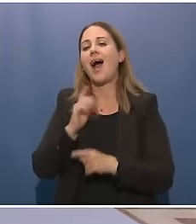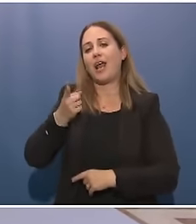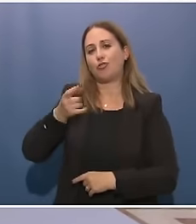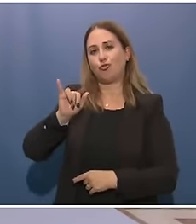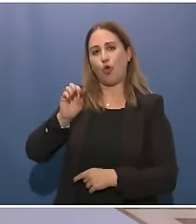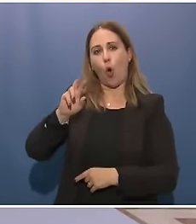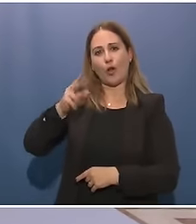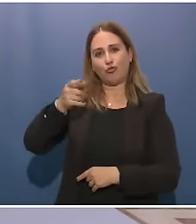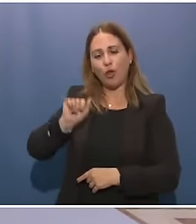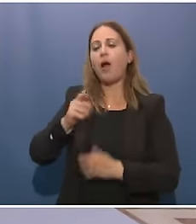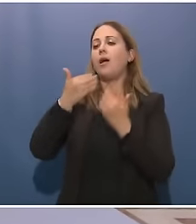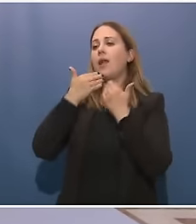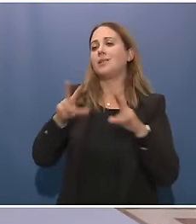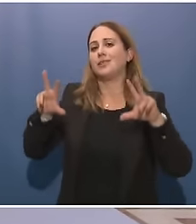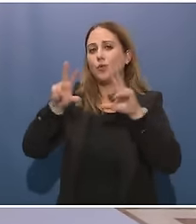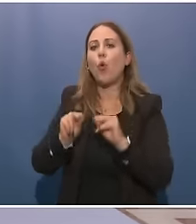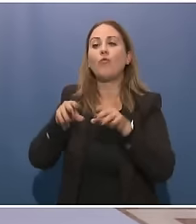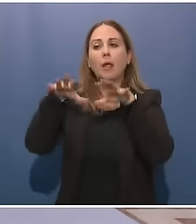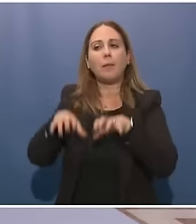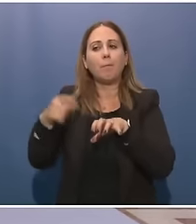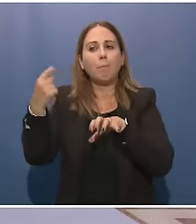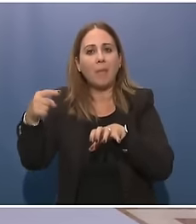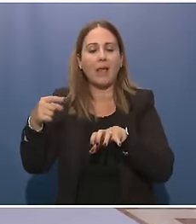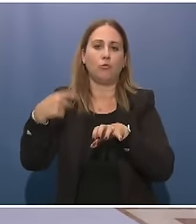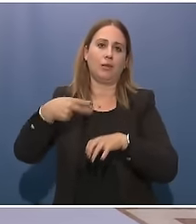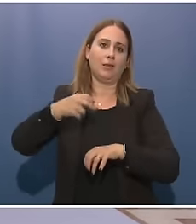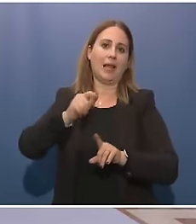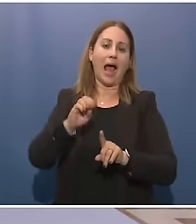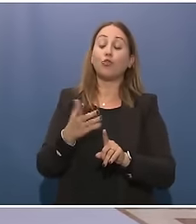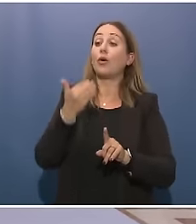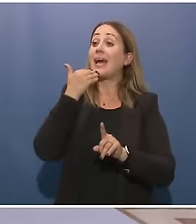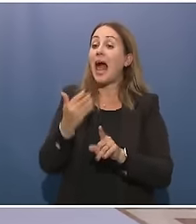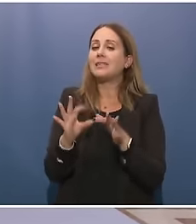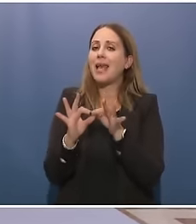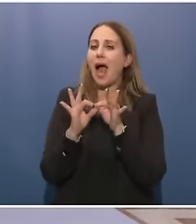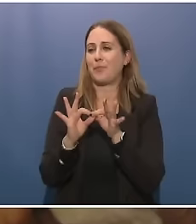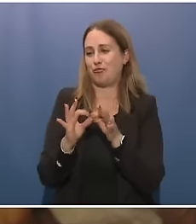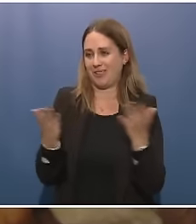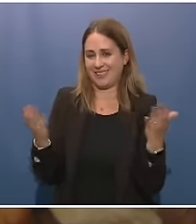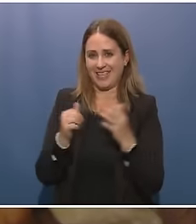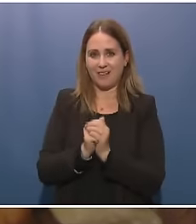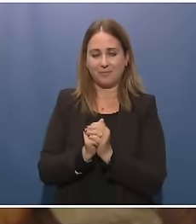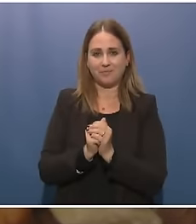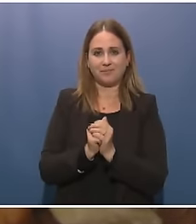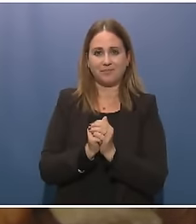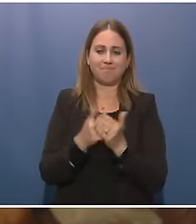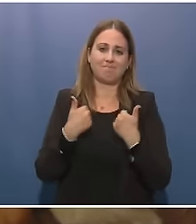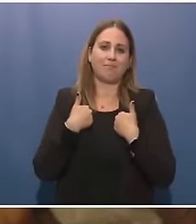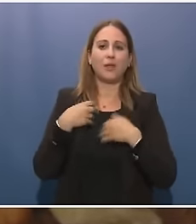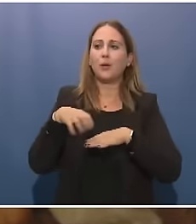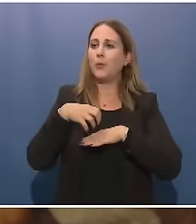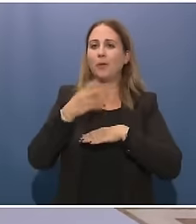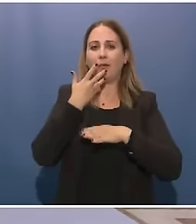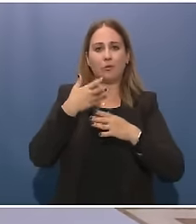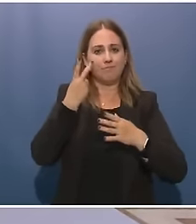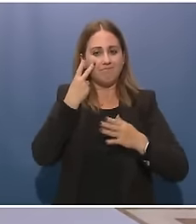impegno per la Nato. Grazie dell'amicizia e sono senz'altro impaziente di lavorare nei